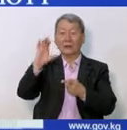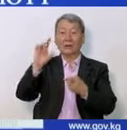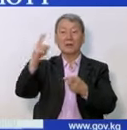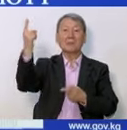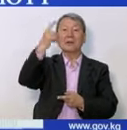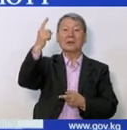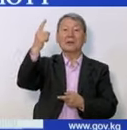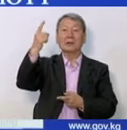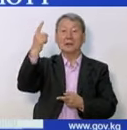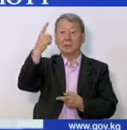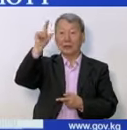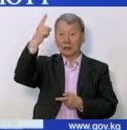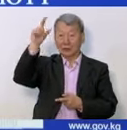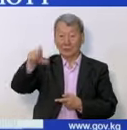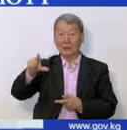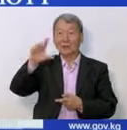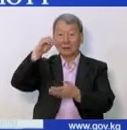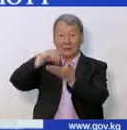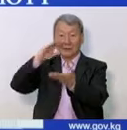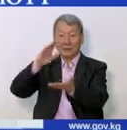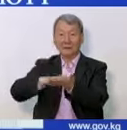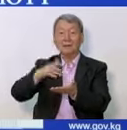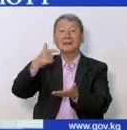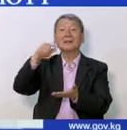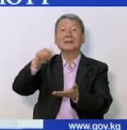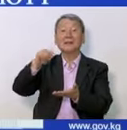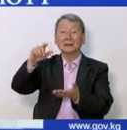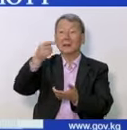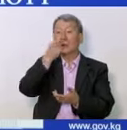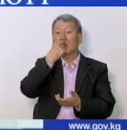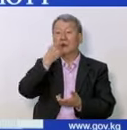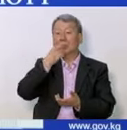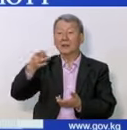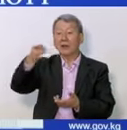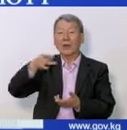из них был зарегистрирован в Памфиловском районе.